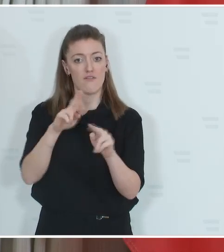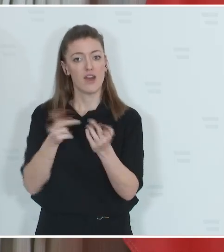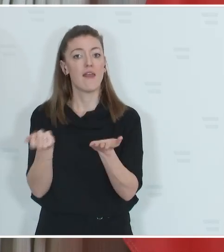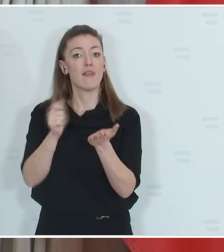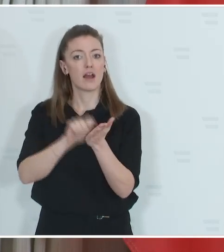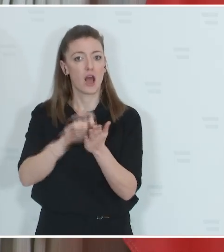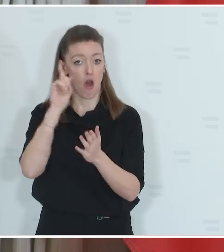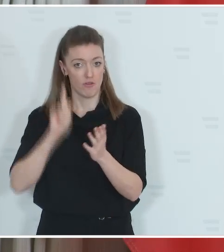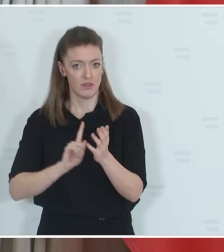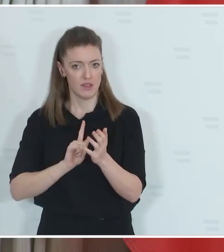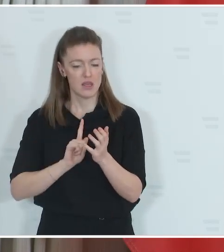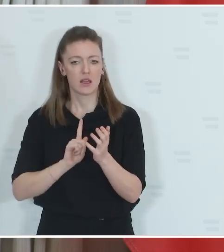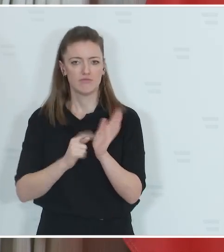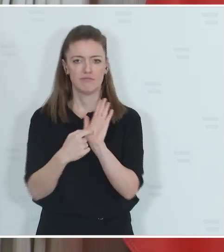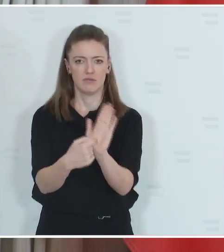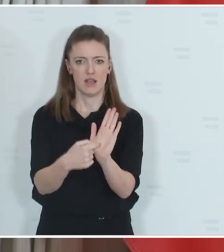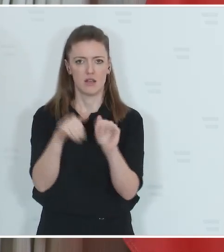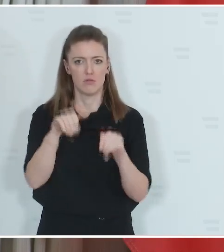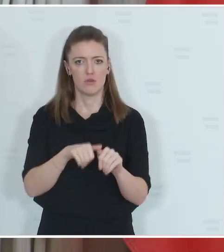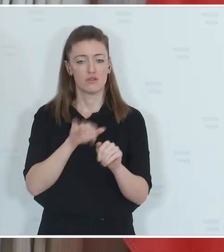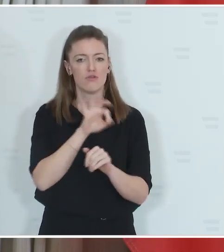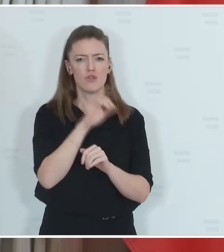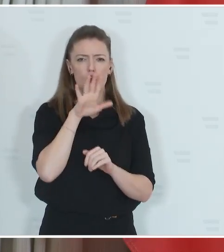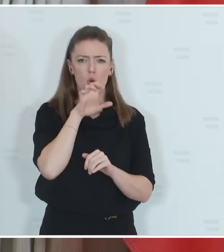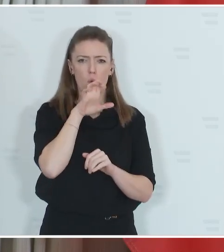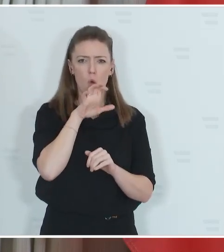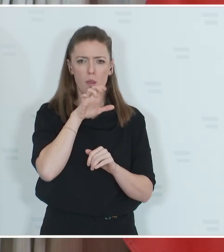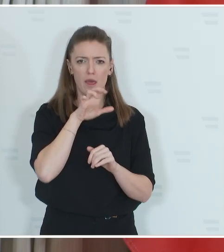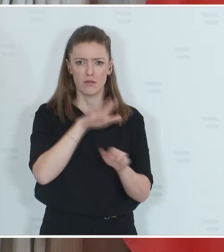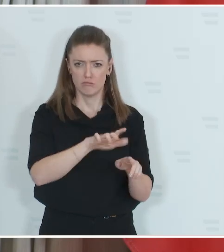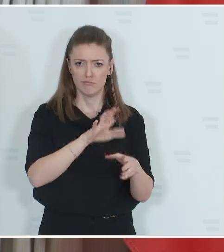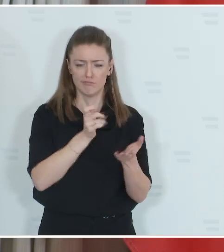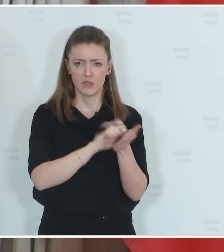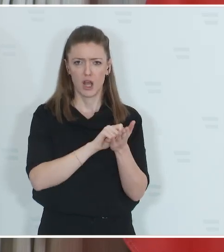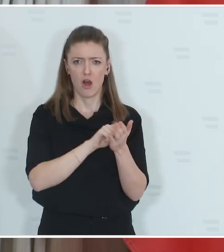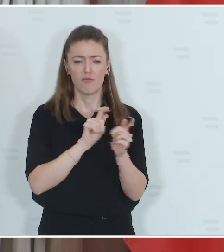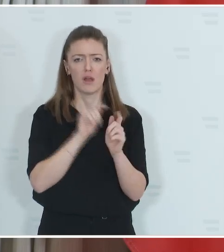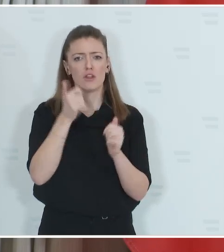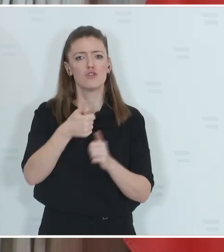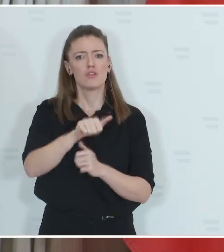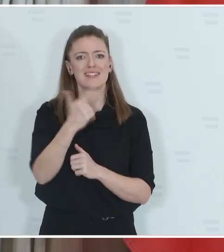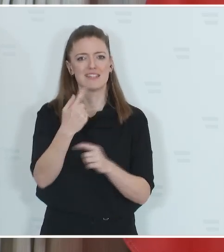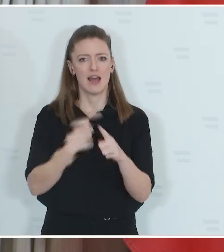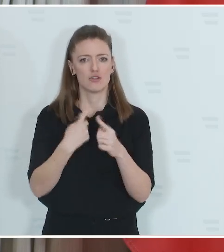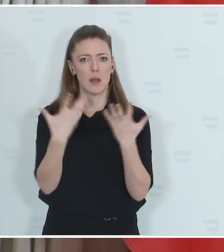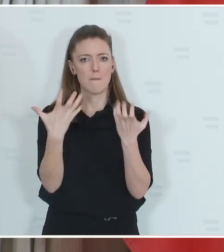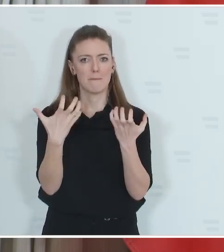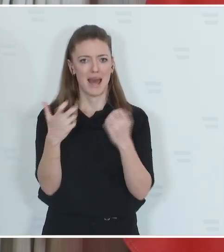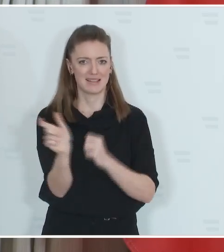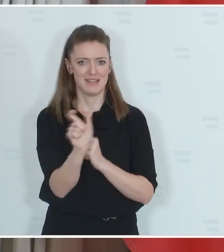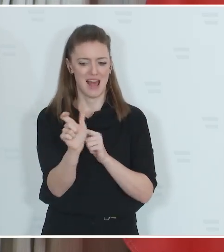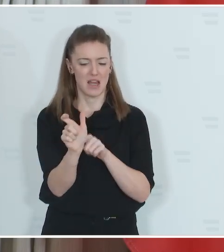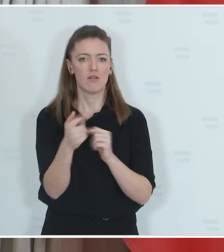vorgelegt werden. Für die Haltung von Hunden ist zusätzlich eine mindestens zwei Stunden dauernde Praxiseinheit